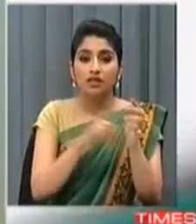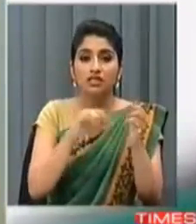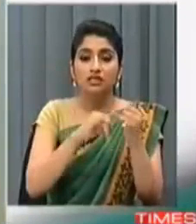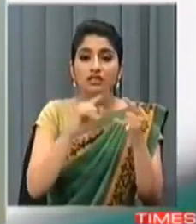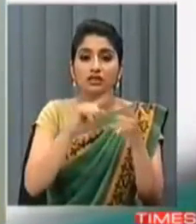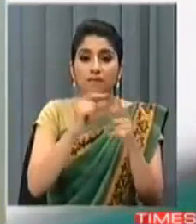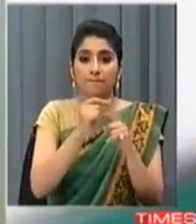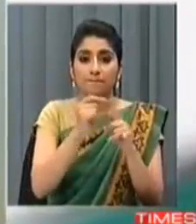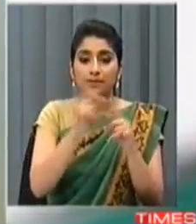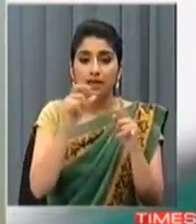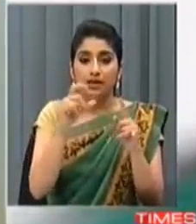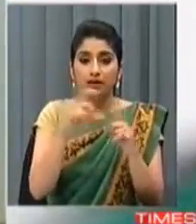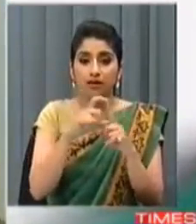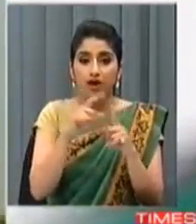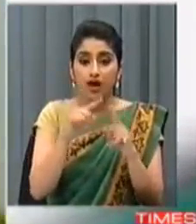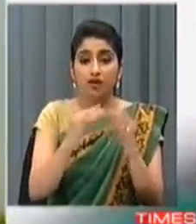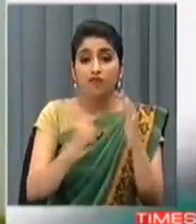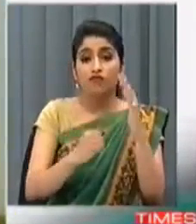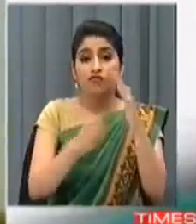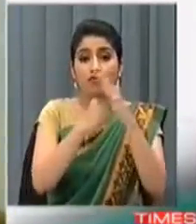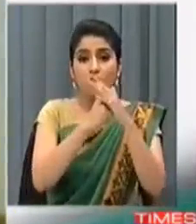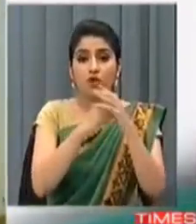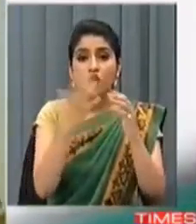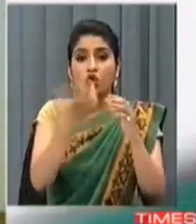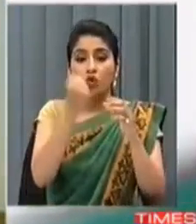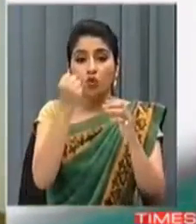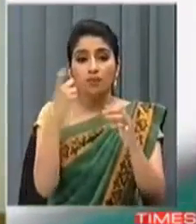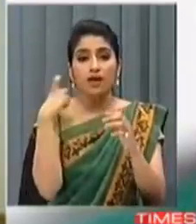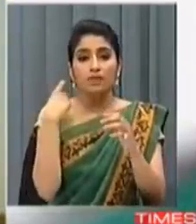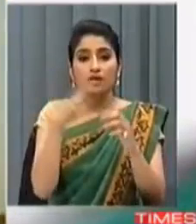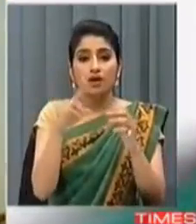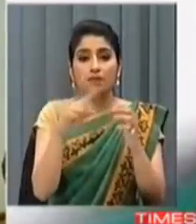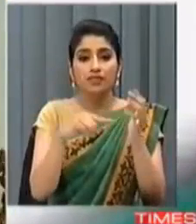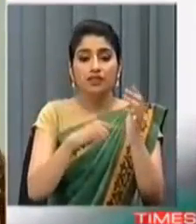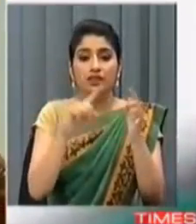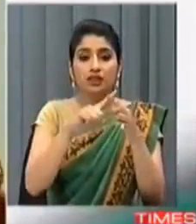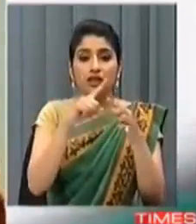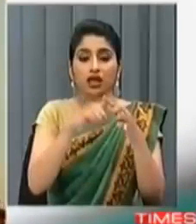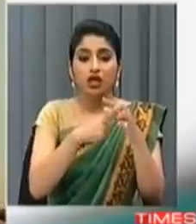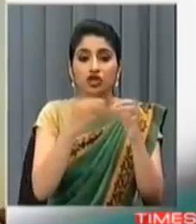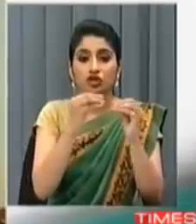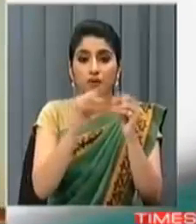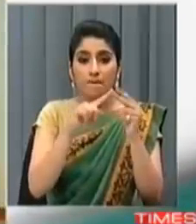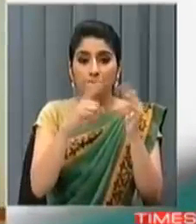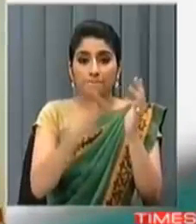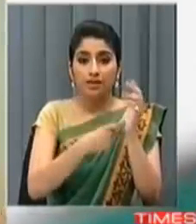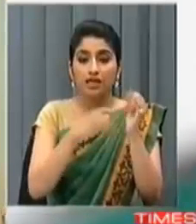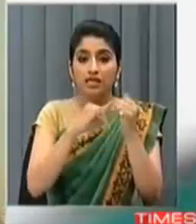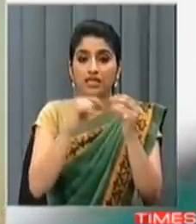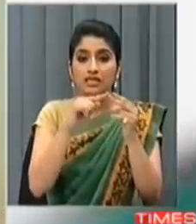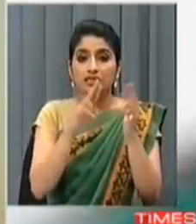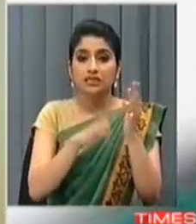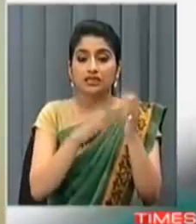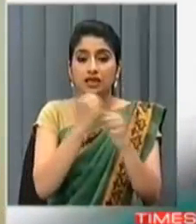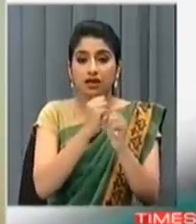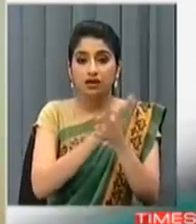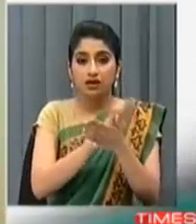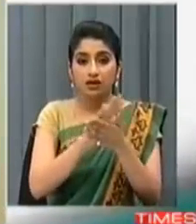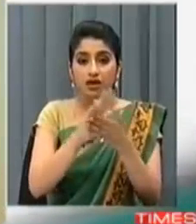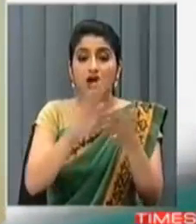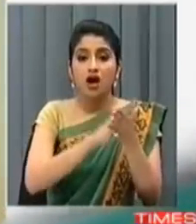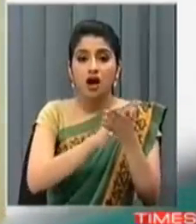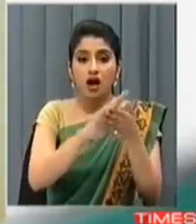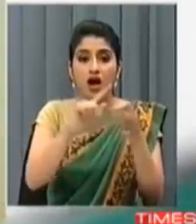-जस्क्रम ये है। गरुब कैटन तेजपीर सिंग, C-130J सूपर हर्कृलेस ऐइप्राफ्ट